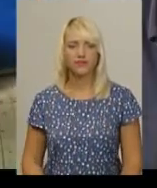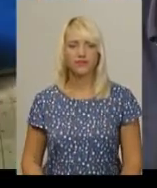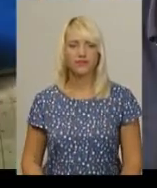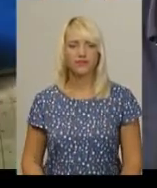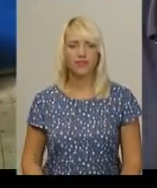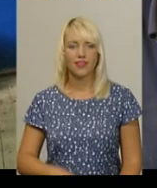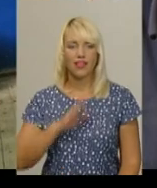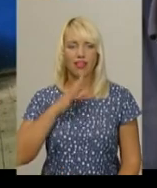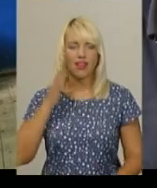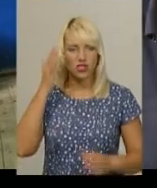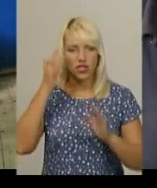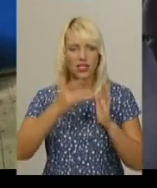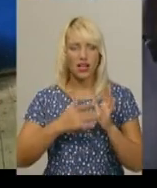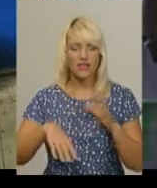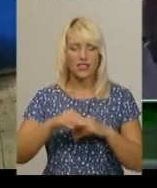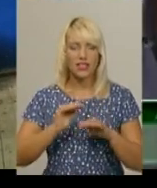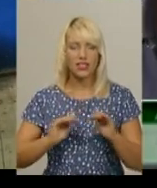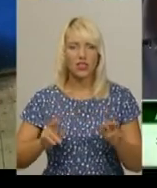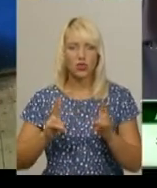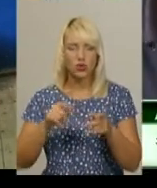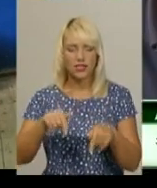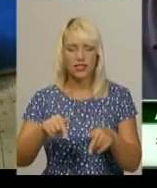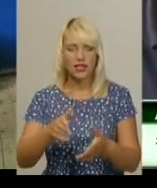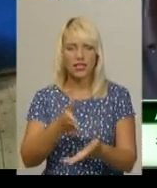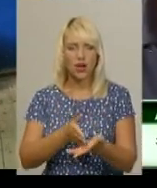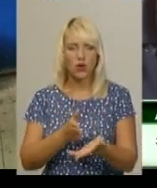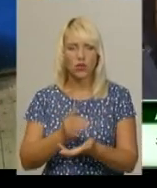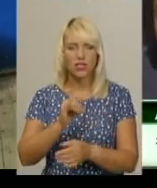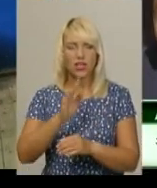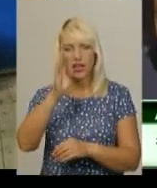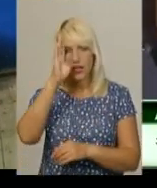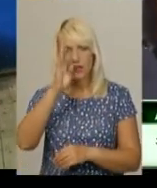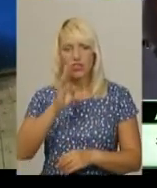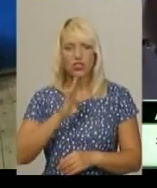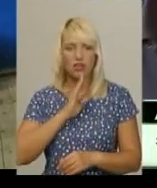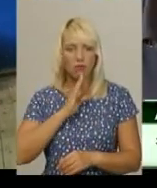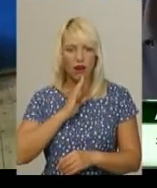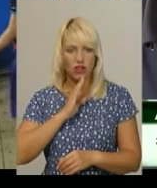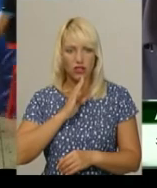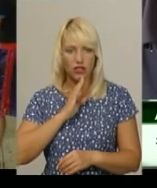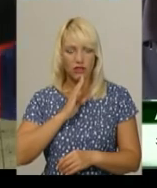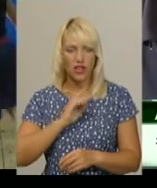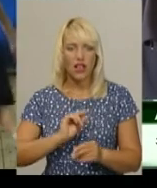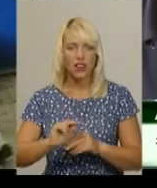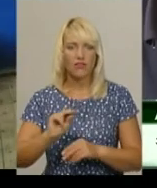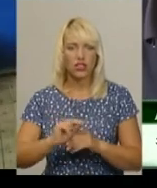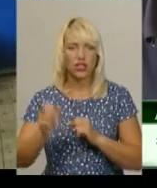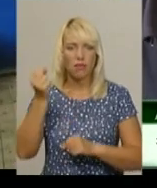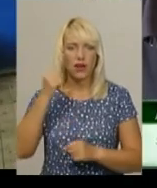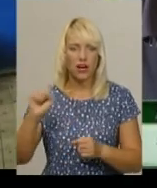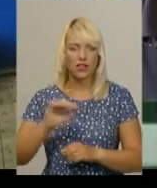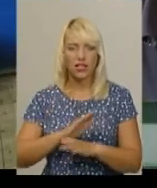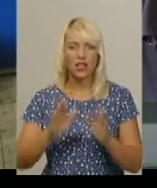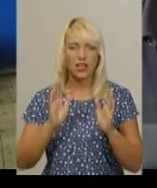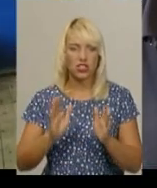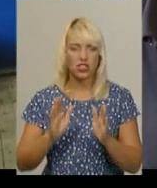Наша ціль – всіх дітей, які тут знаходяться, і дівчинок, і мальчиків. Наша мета – навчити дітей перемагати не лише в